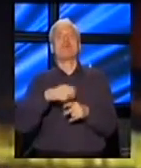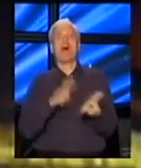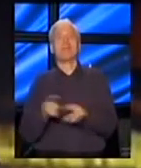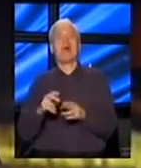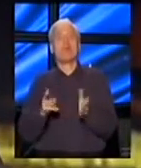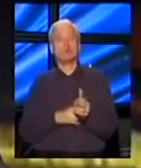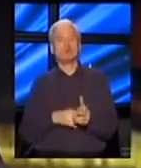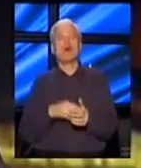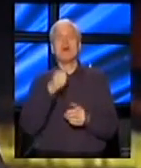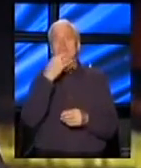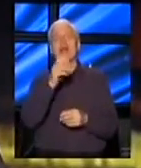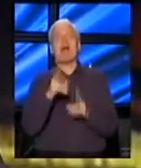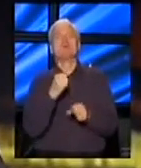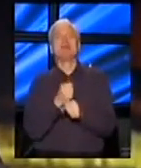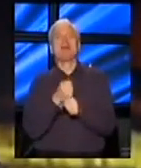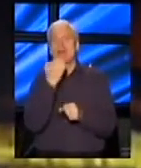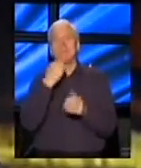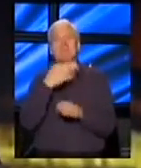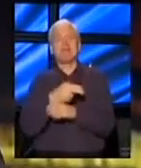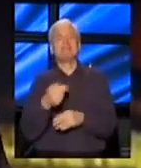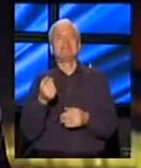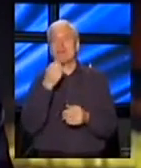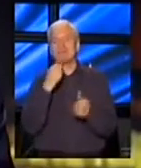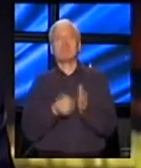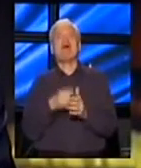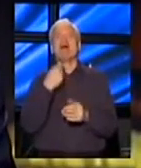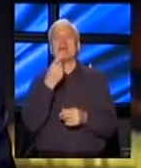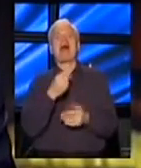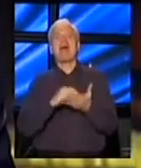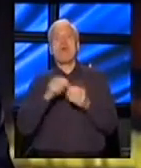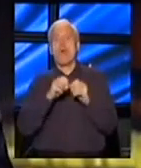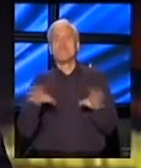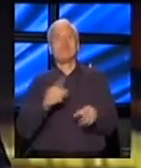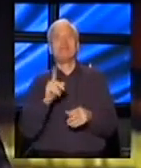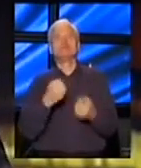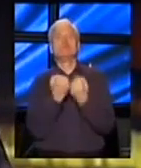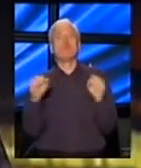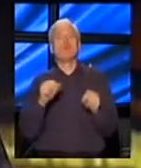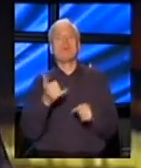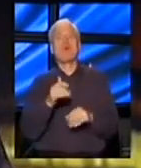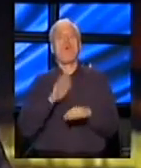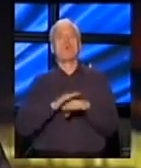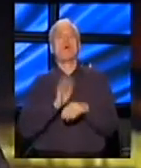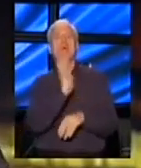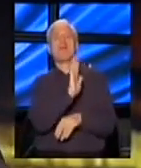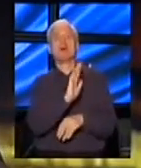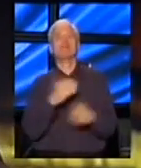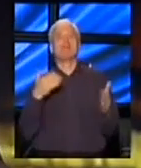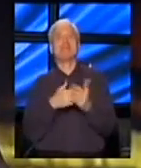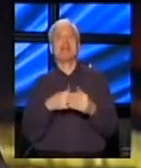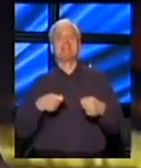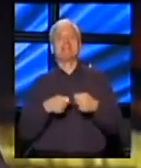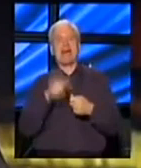vas je pitala kako se vrše privatizacije, pa vam je rekla da mediji nisu slobodni, da su mediji u rukama vaših neposrednih